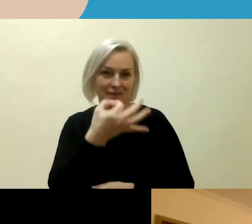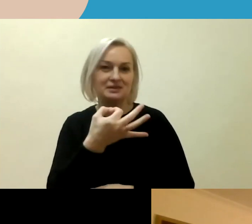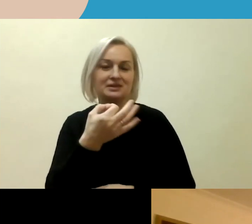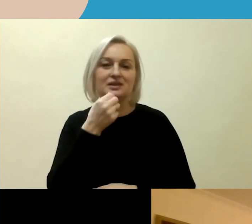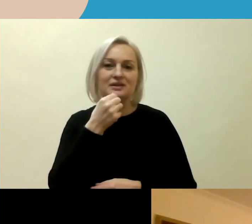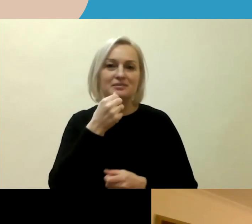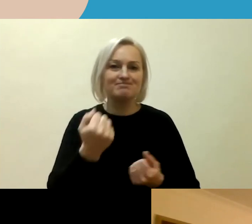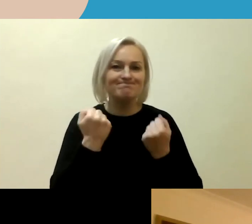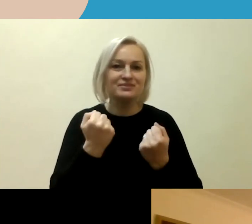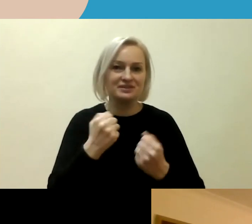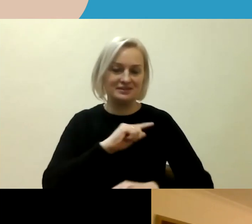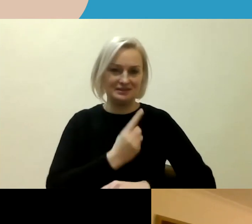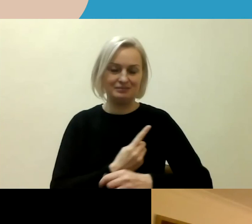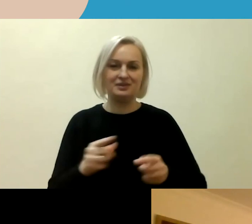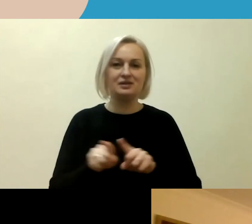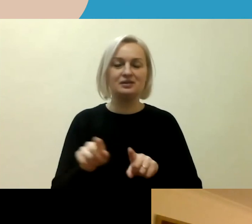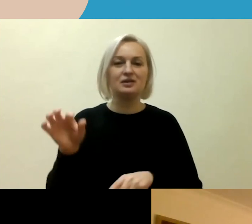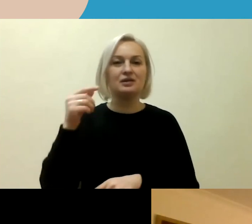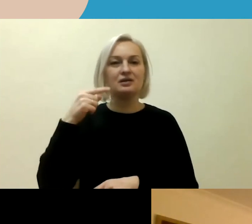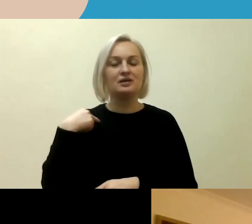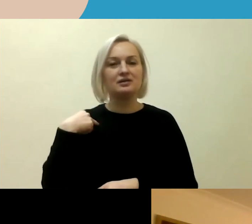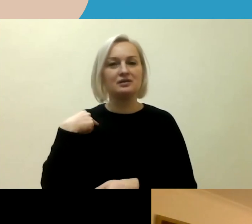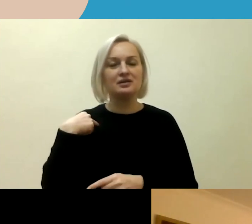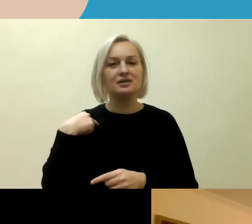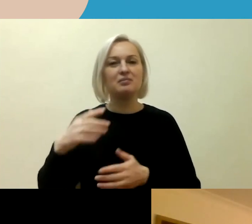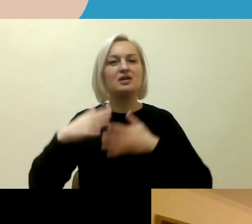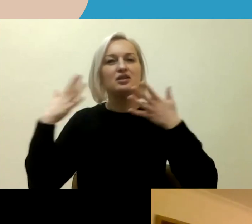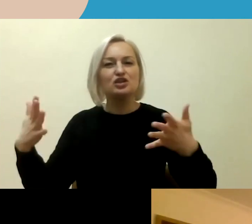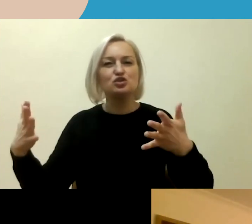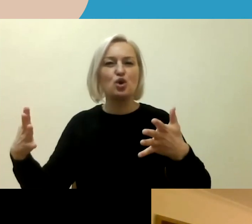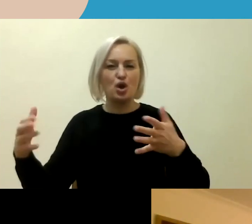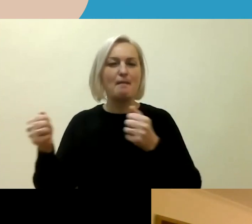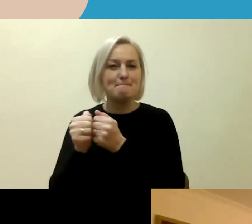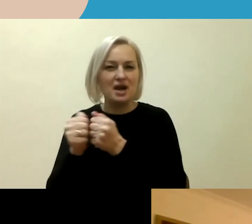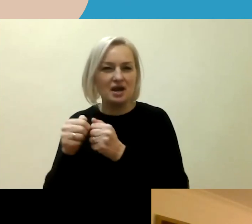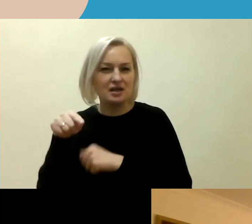praktiką jungtinėje karalystėje ir apie